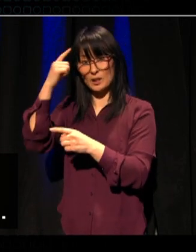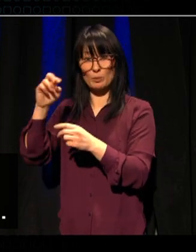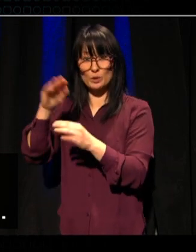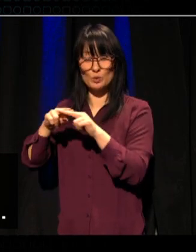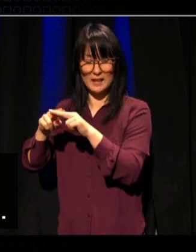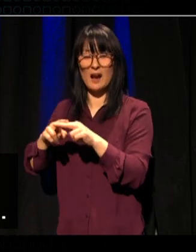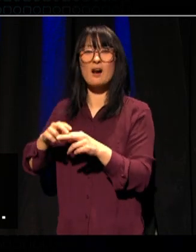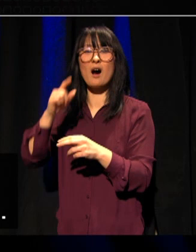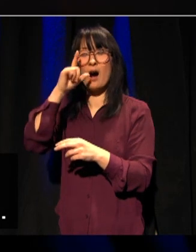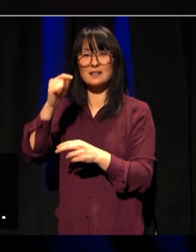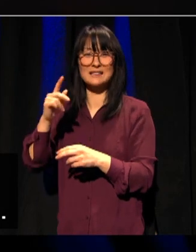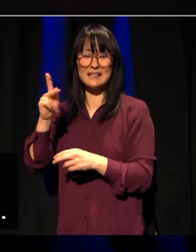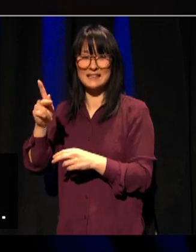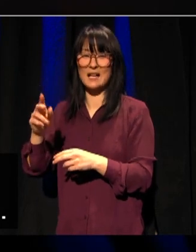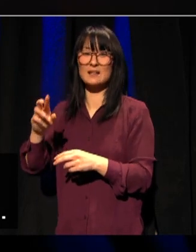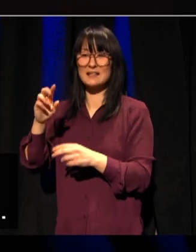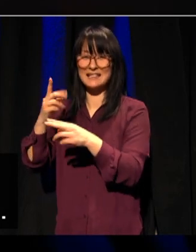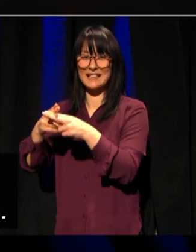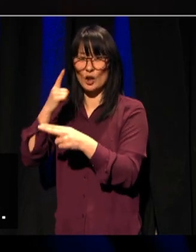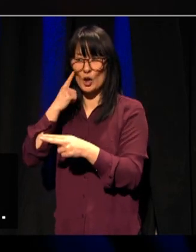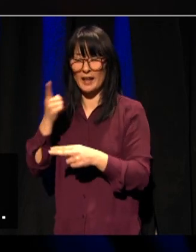Velkommen på laget